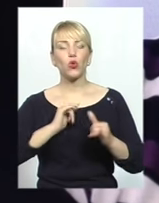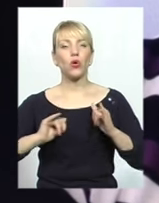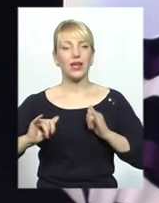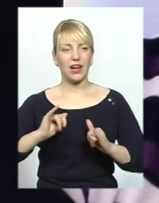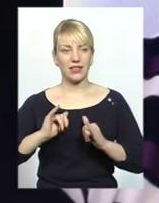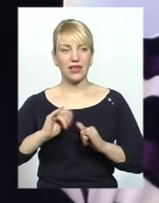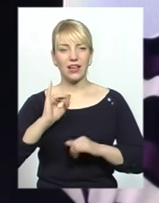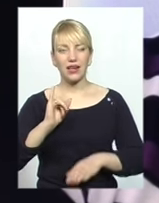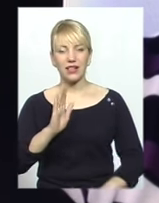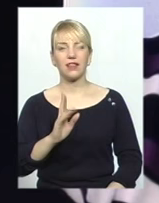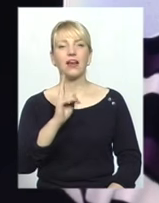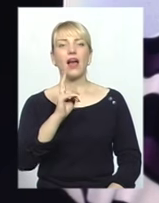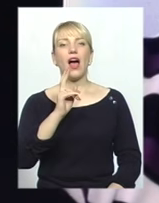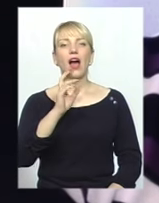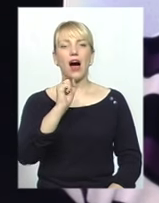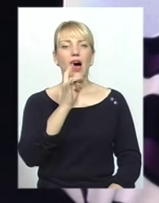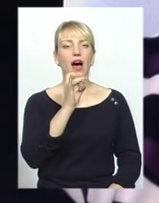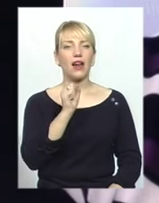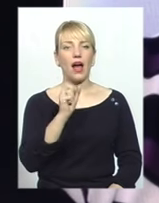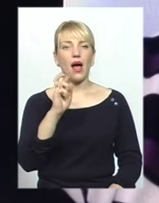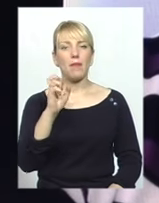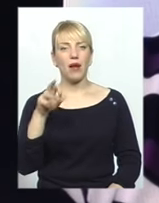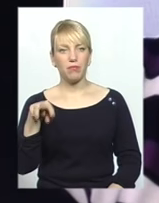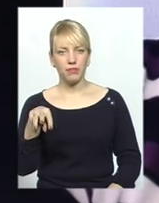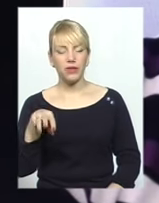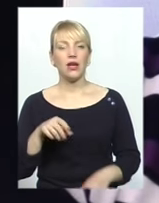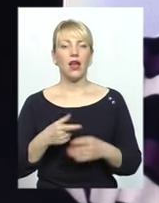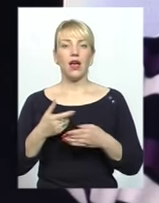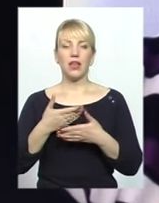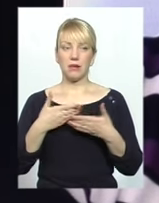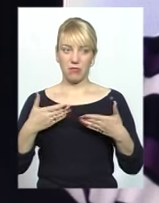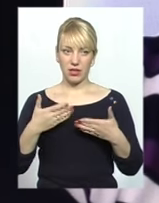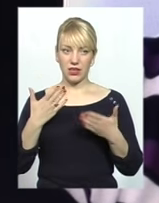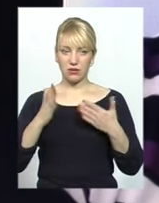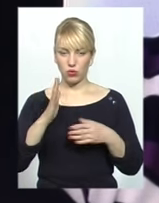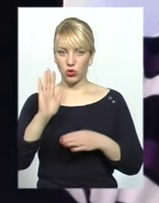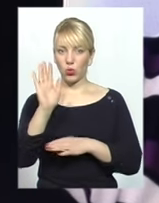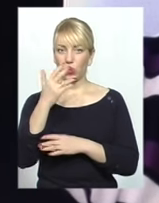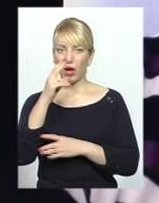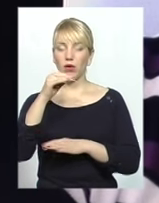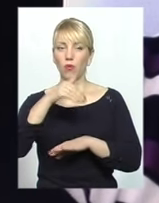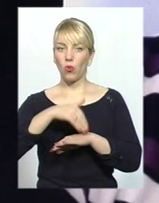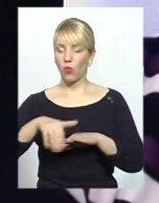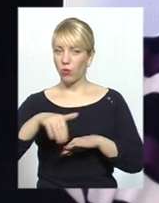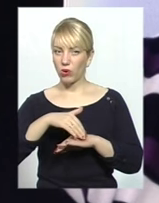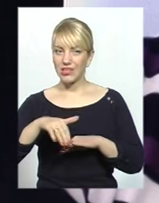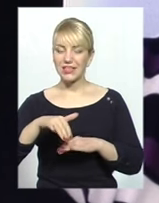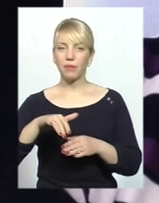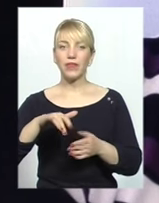арабській часті населения. В той же момент, якщо ви будете гуляти по вулицам Тель-Авива,